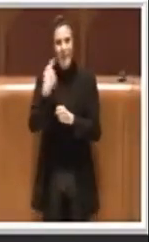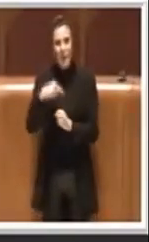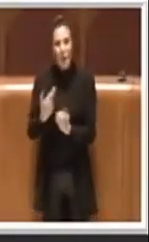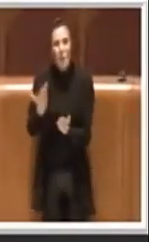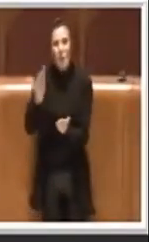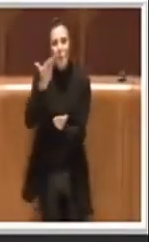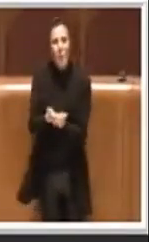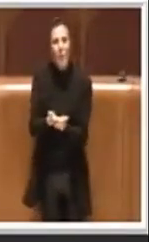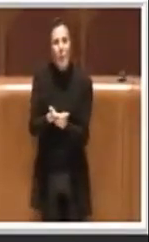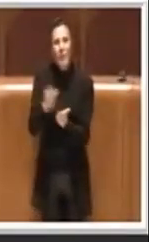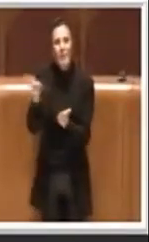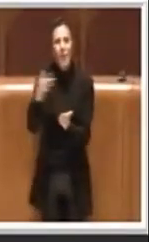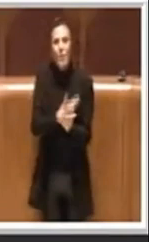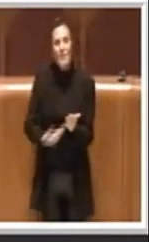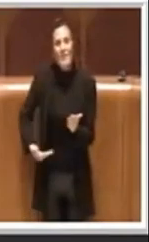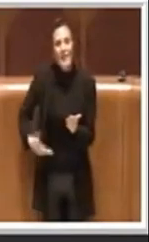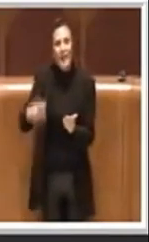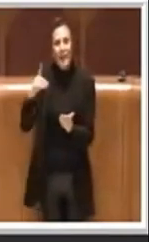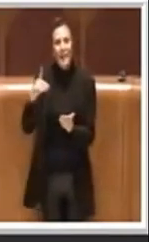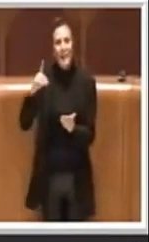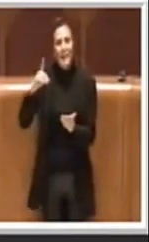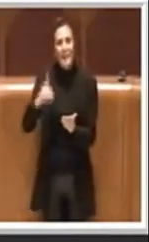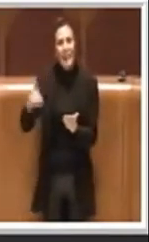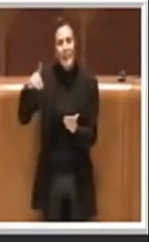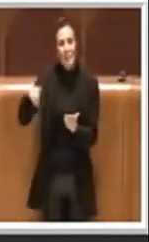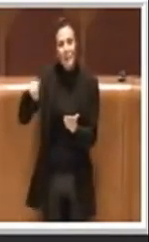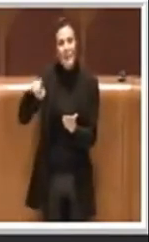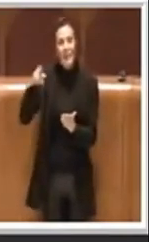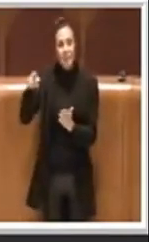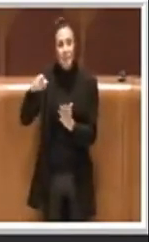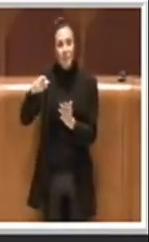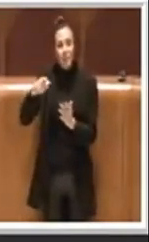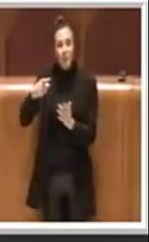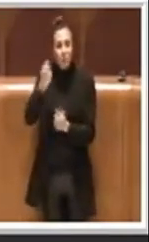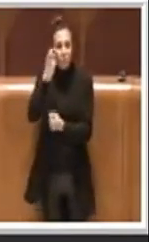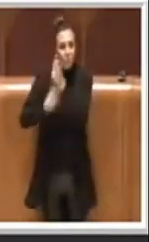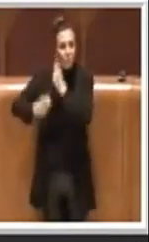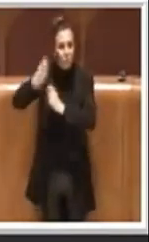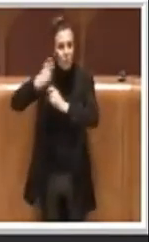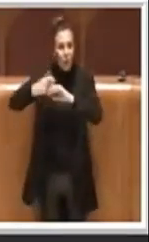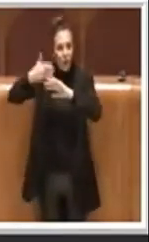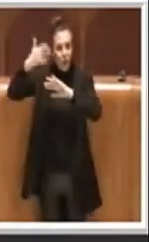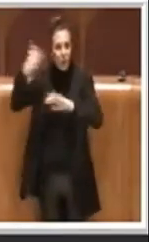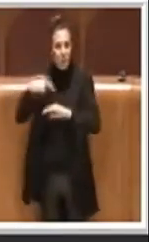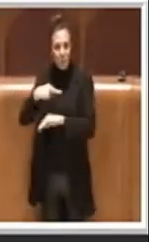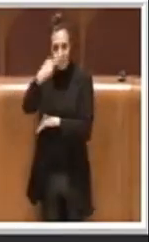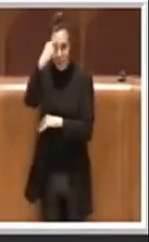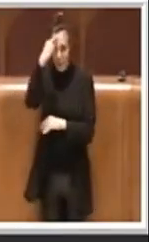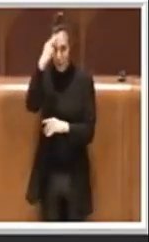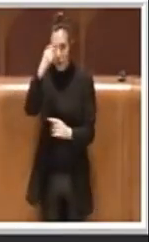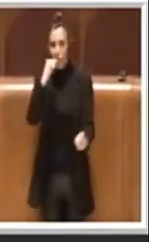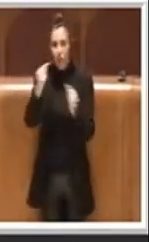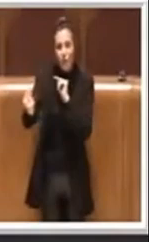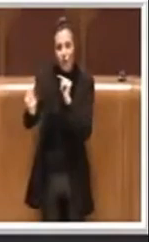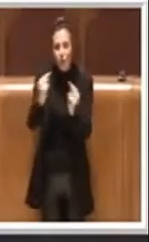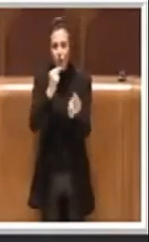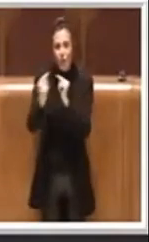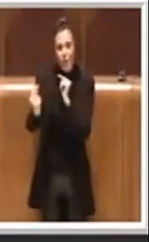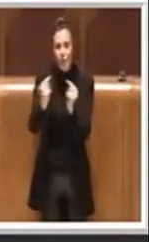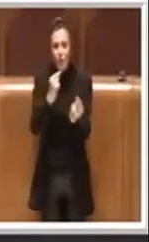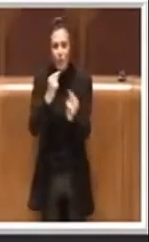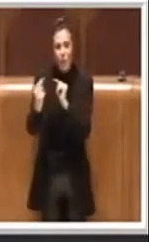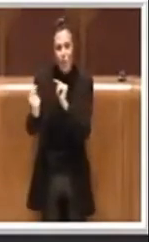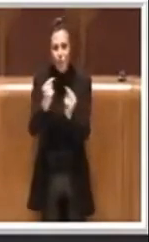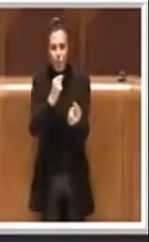consigliere De Priamo viene da lontano. Mi ricordo le numerose discussioni